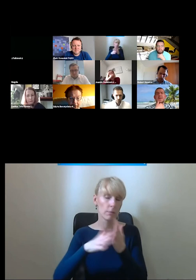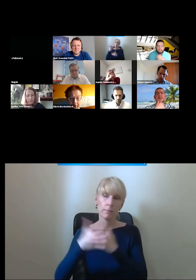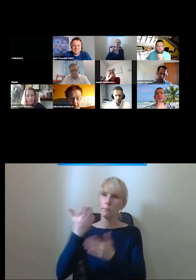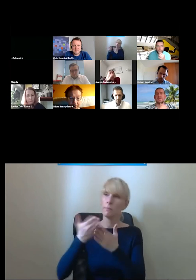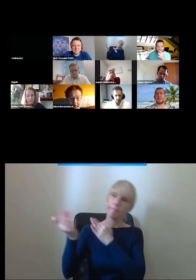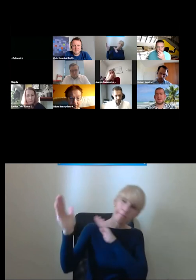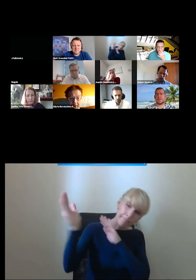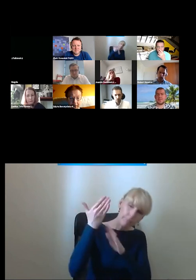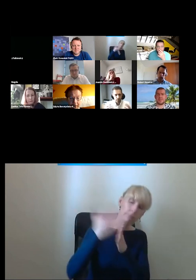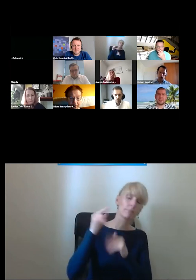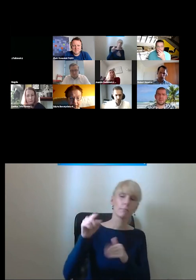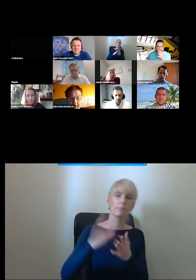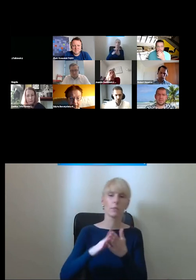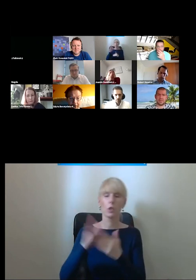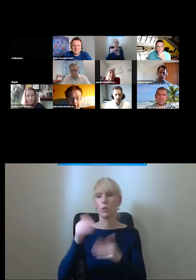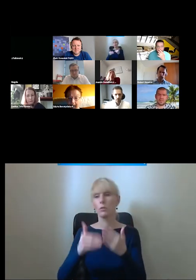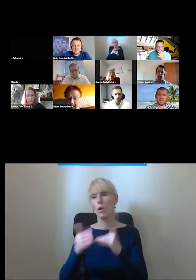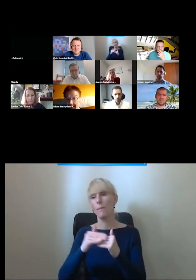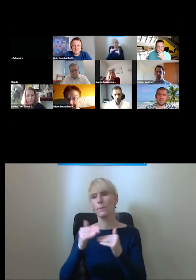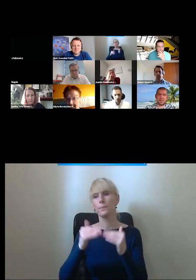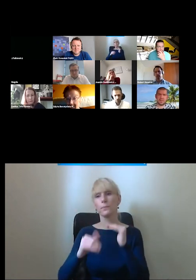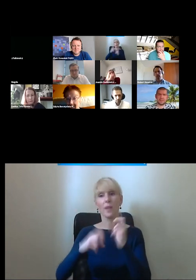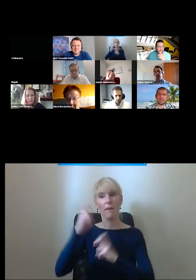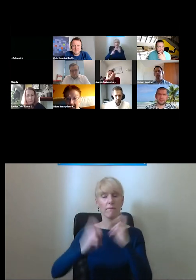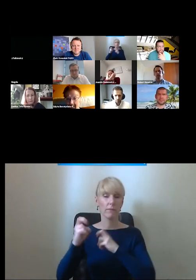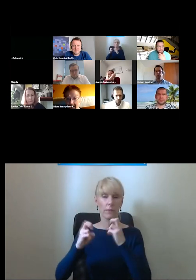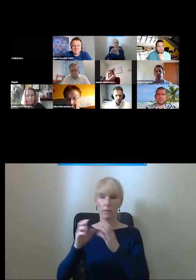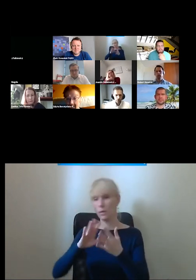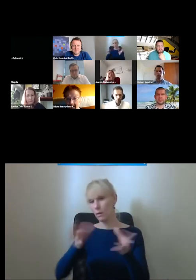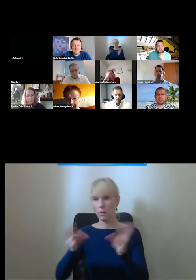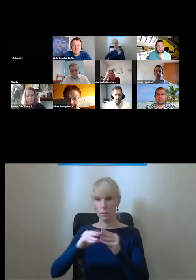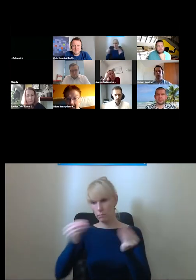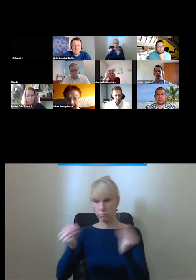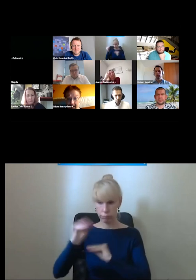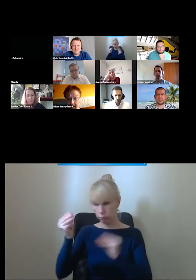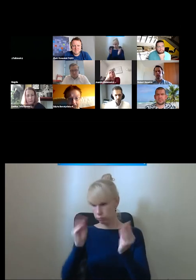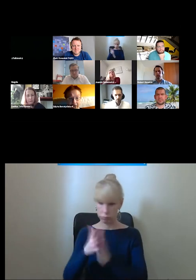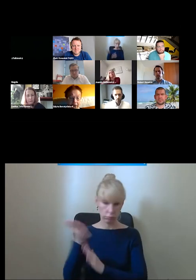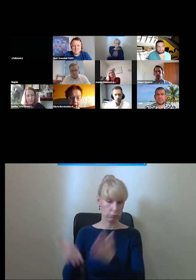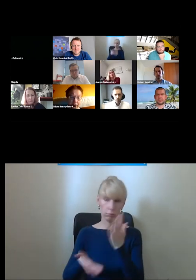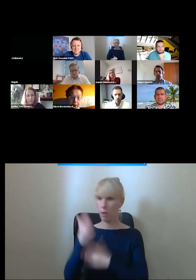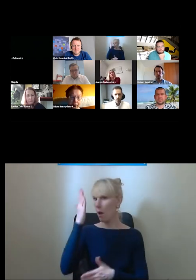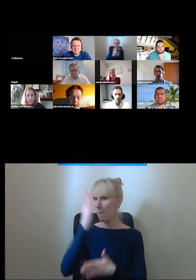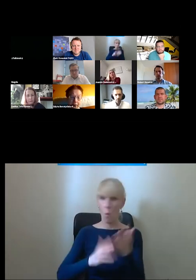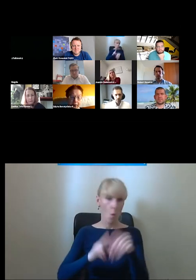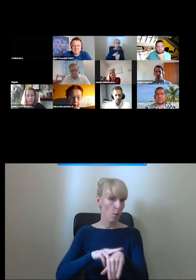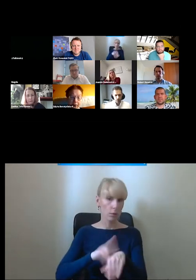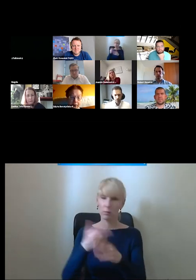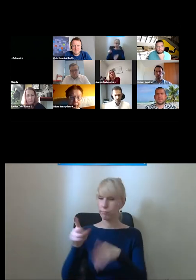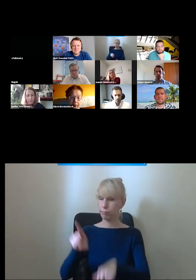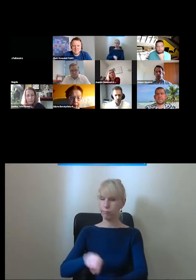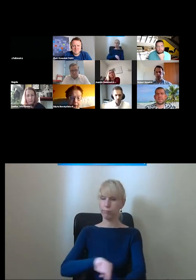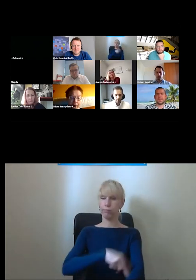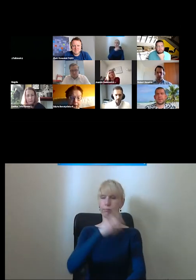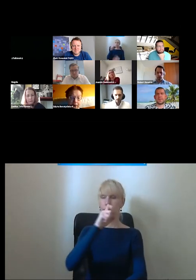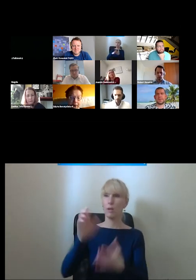ona musi tam jakby nam rozpakować na naszych oczach co trwa godziny pół godziny długie minuty gdzie my się śpieszymy